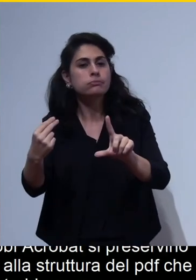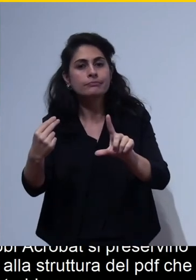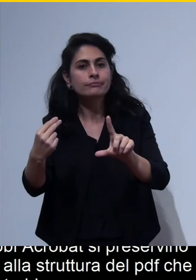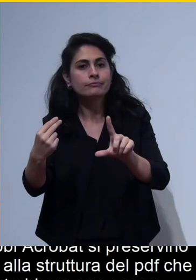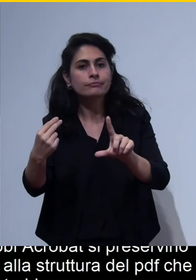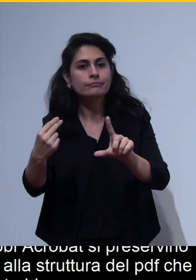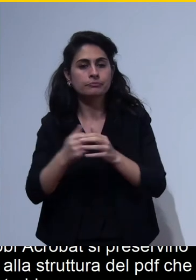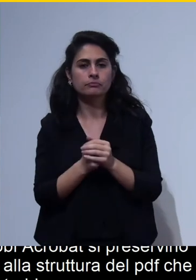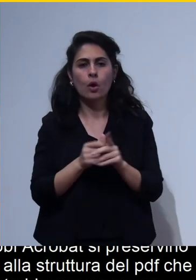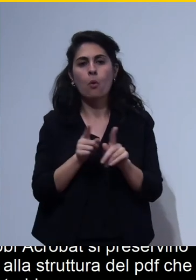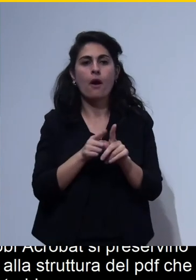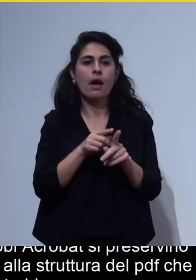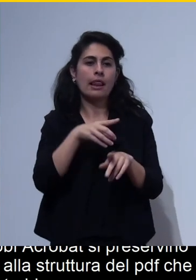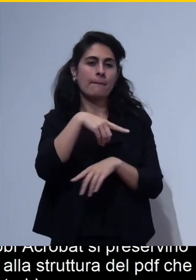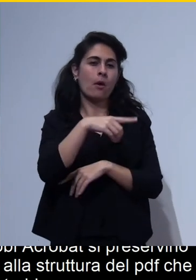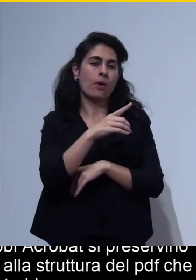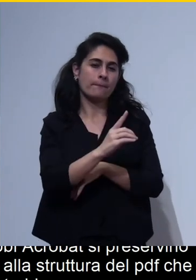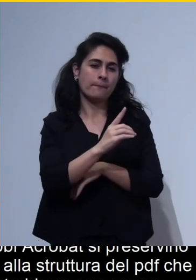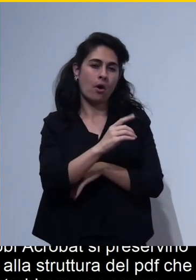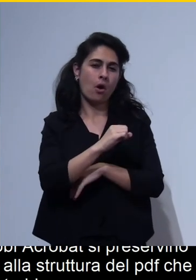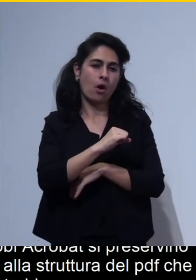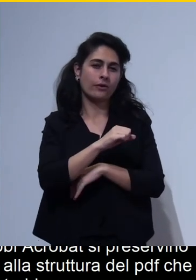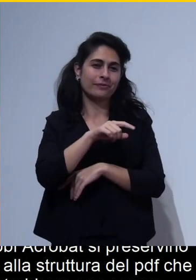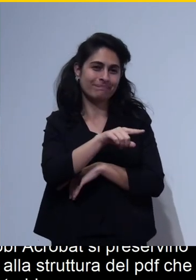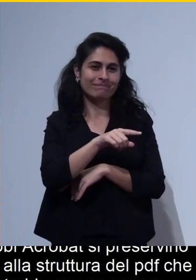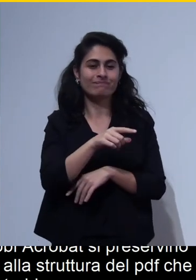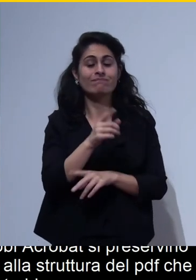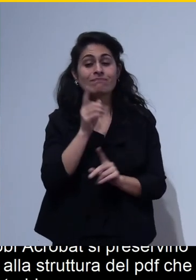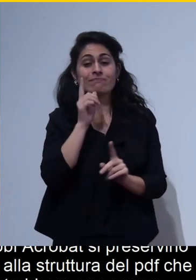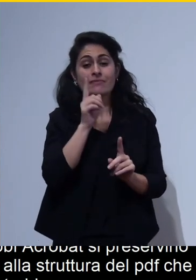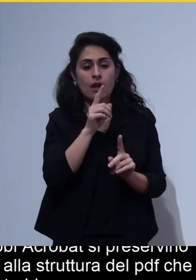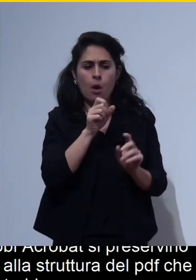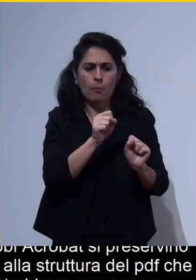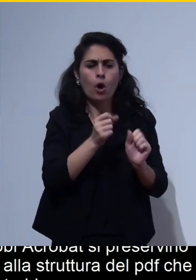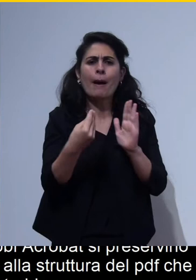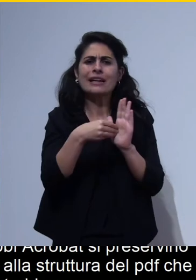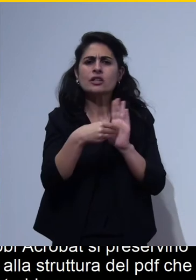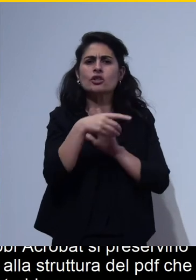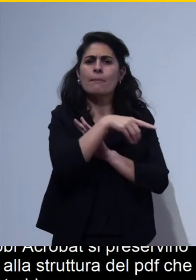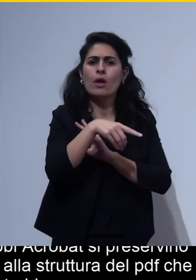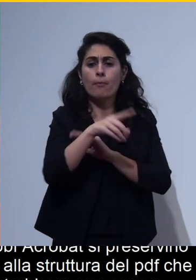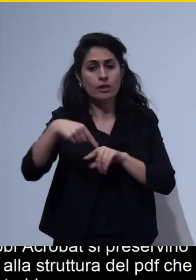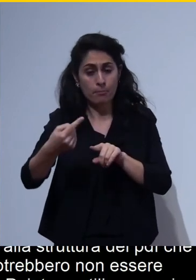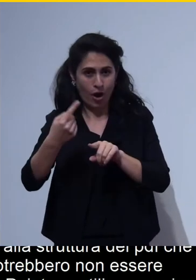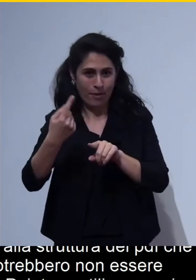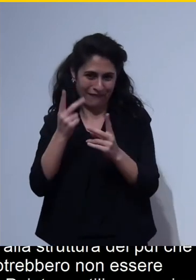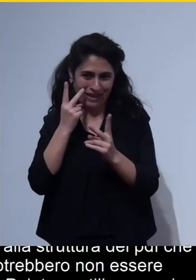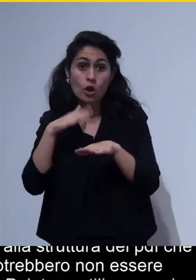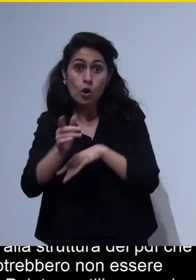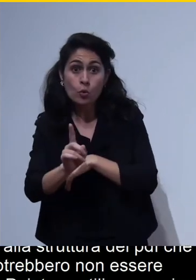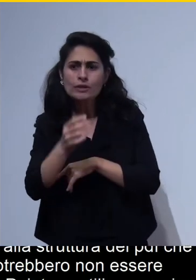anche per PowerPoint. Se utilizzo un viewer di PowerPoint che non è l'applicazione PowerPoint, non è detto che tutto quello che è